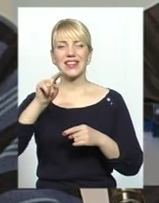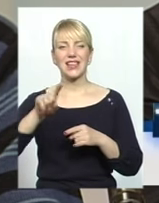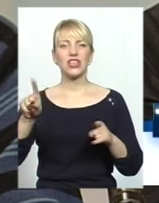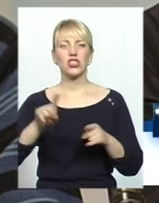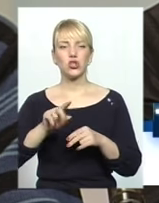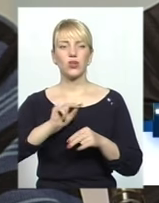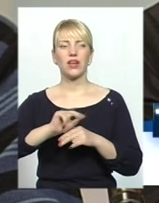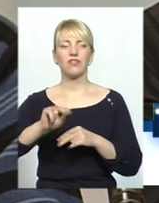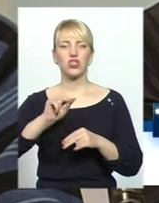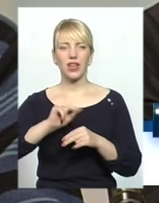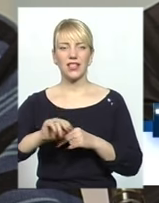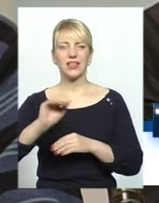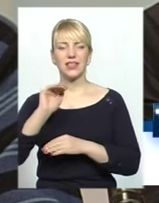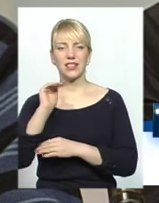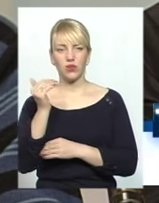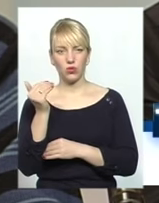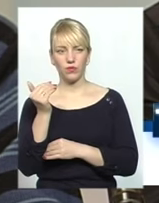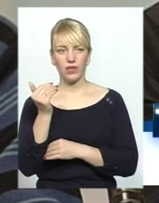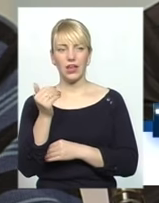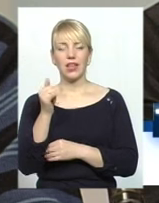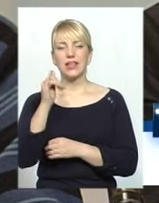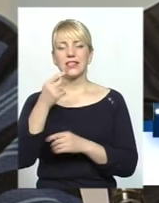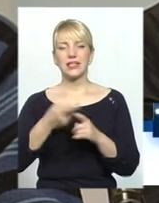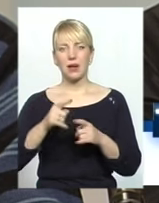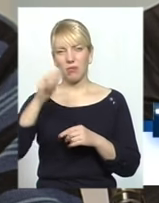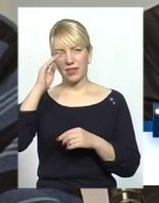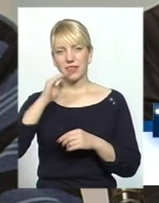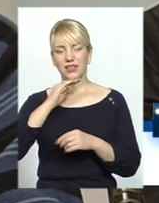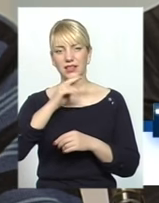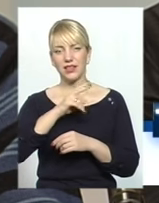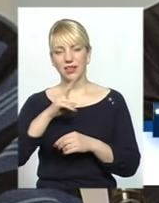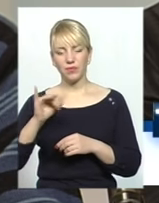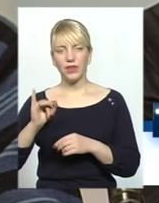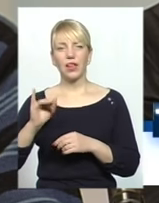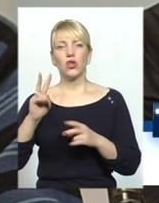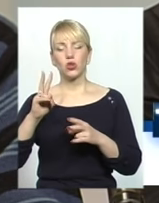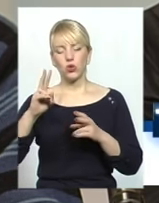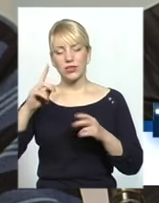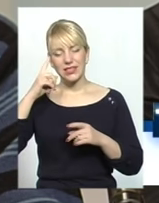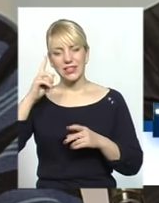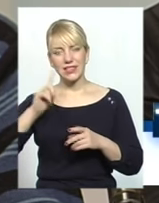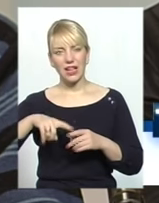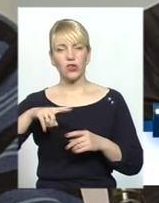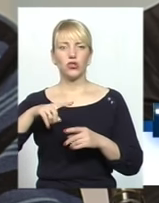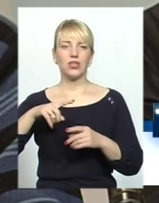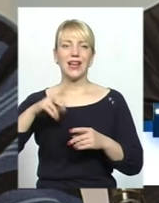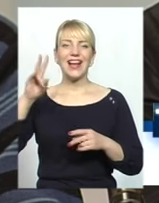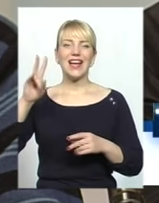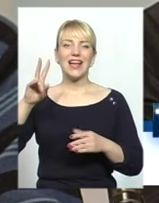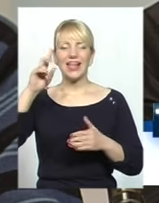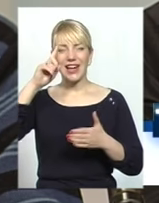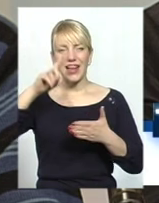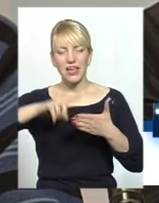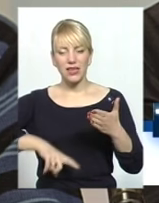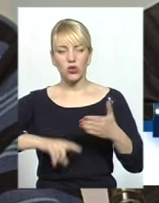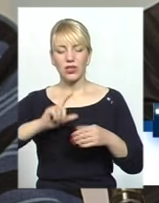навчає дитину, це батьки, які знають релігію, які навчають дитину із самого